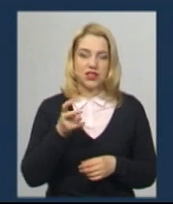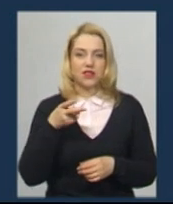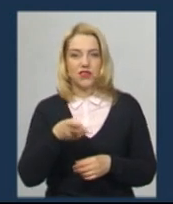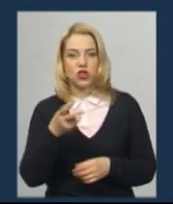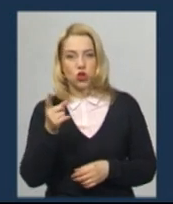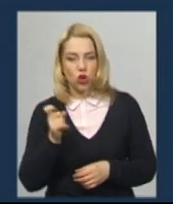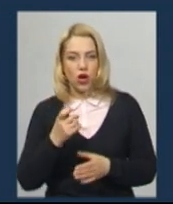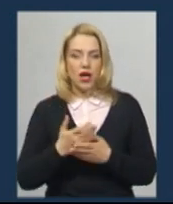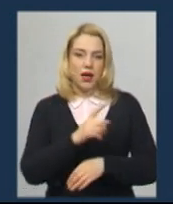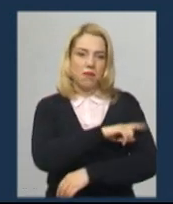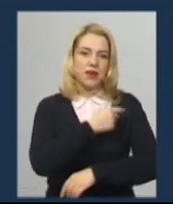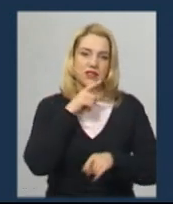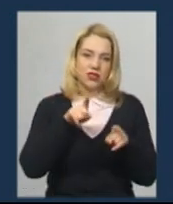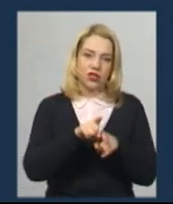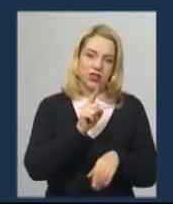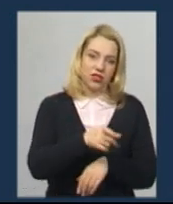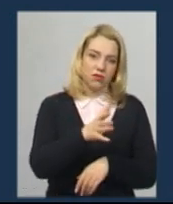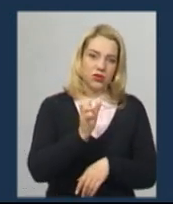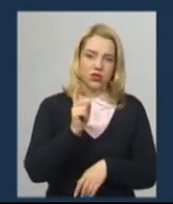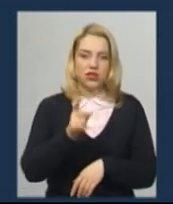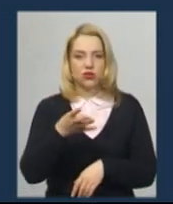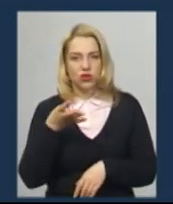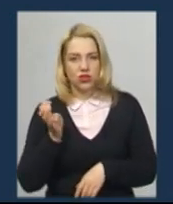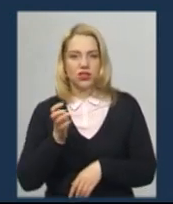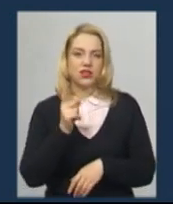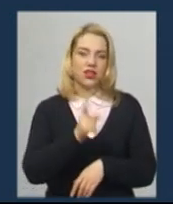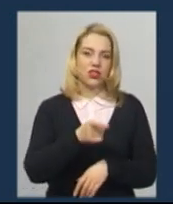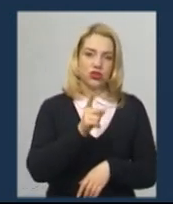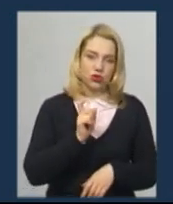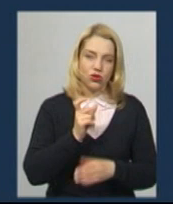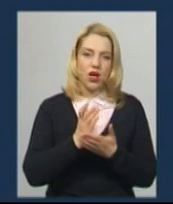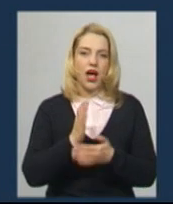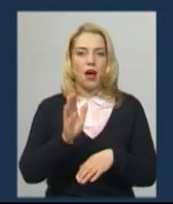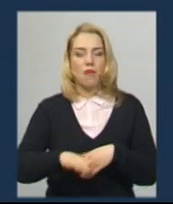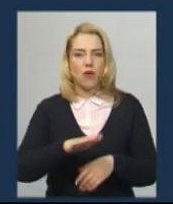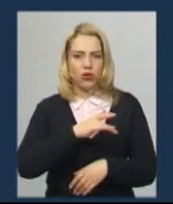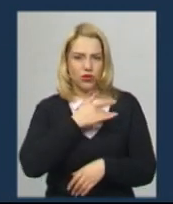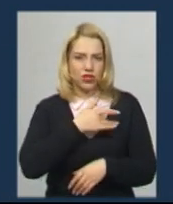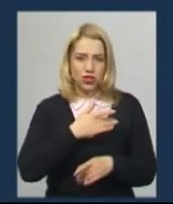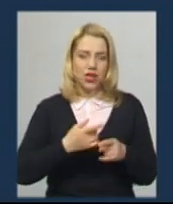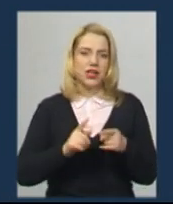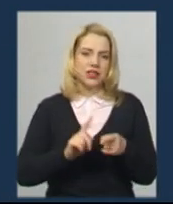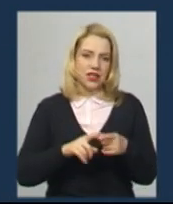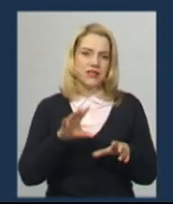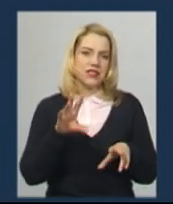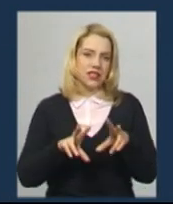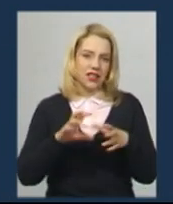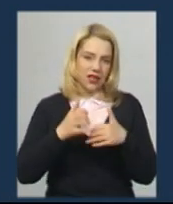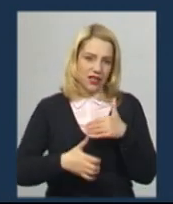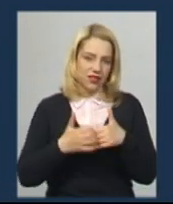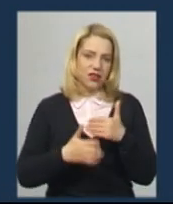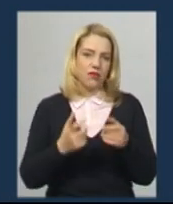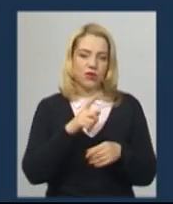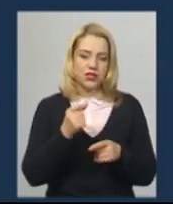сестри отримали 1500, 1400, 1100. А молодші медичні сестри в середньому отримали